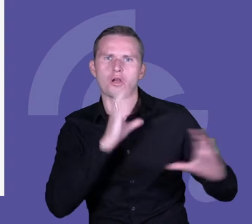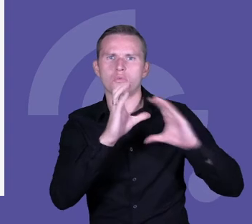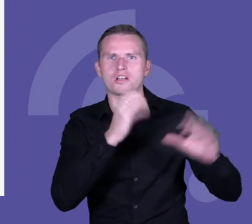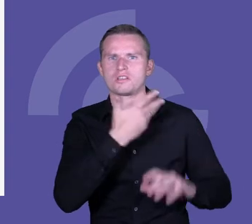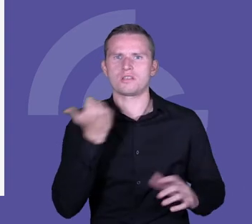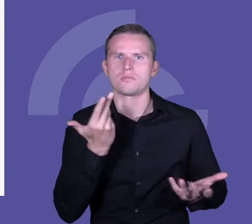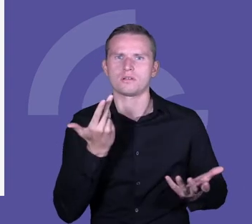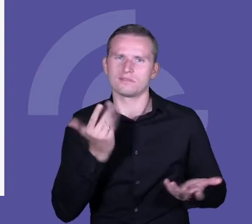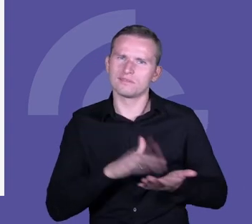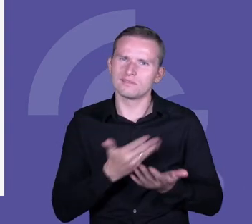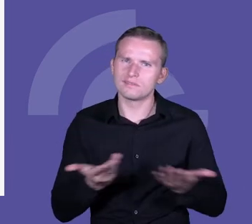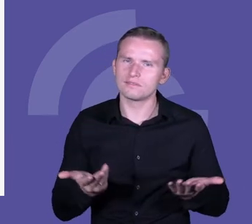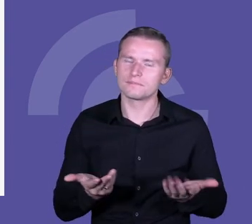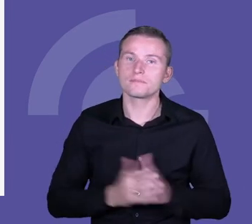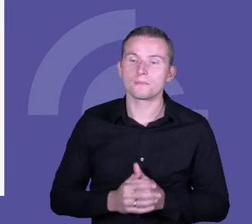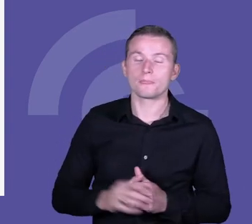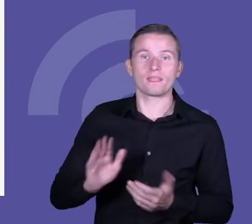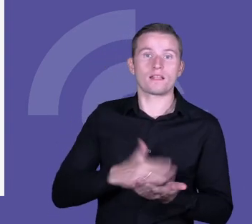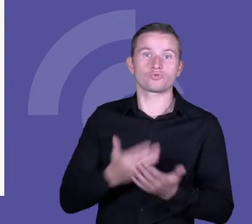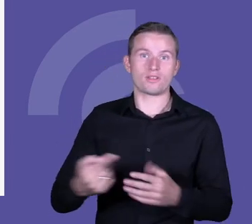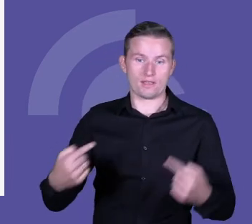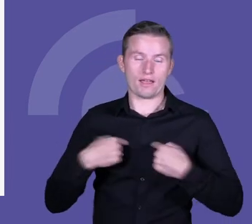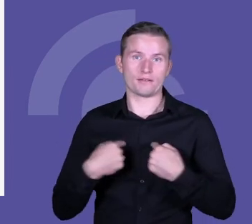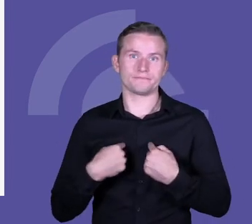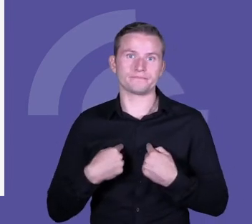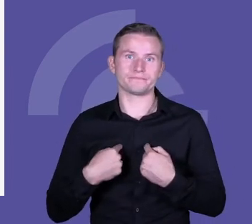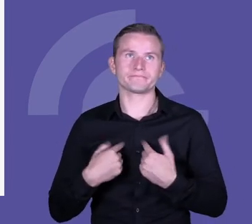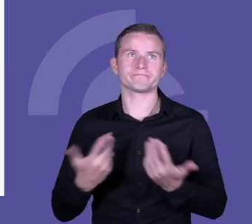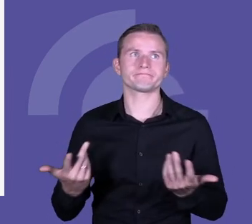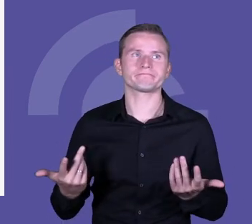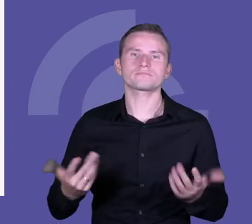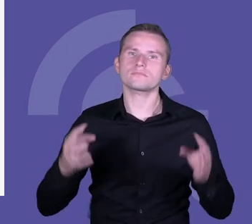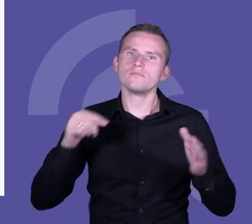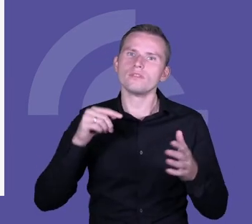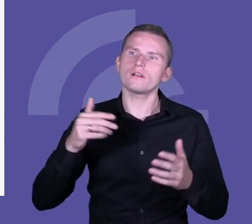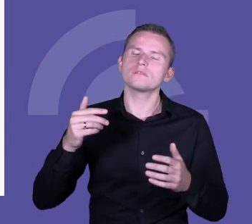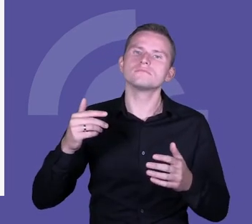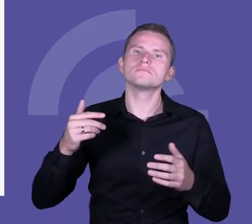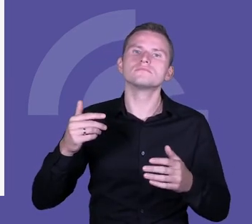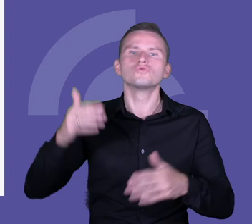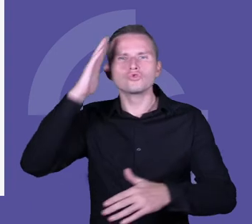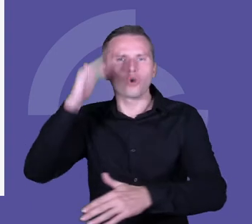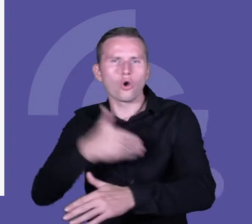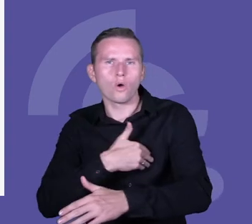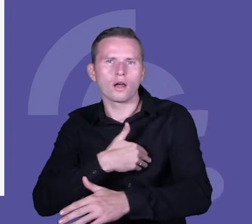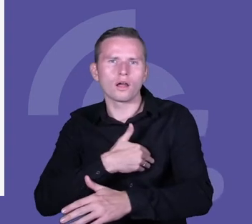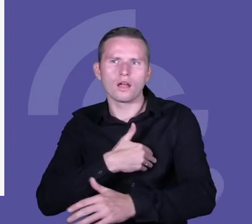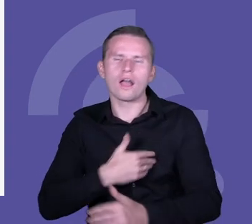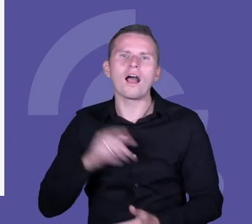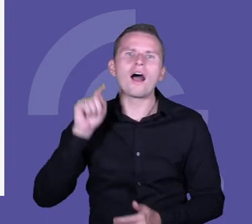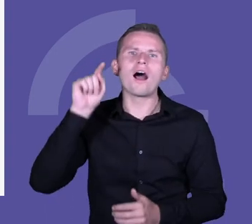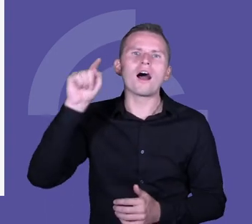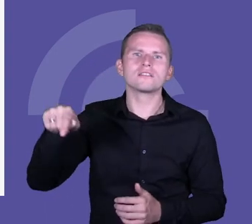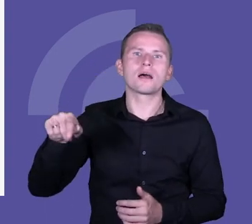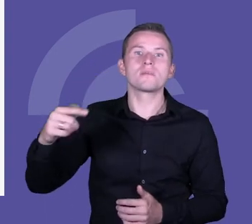brzmi tak. Czy jeżeli ja sam funkcjonuję w takich warunkach w szkole, że nie ma miejsca na